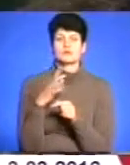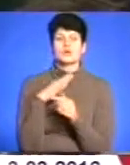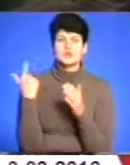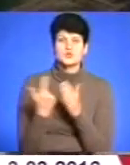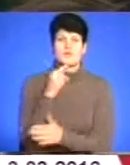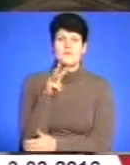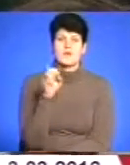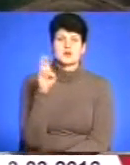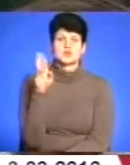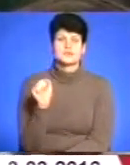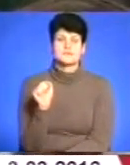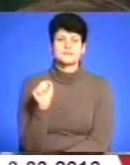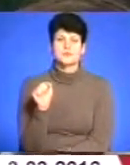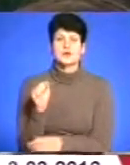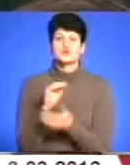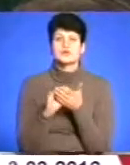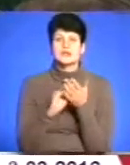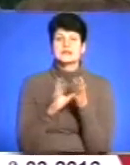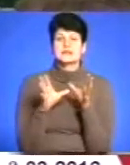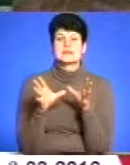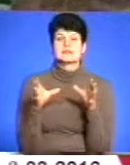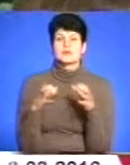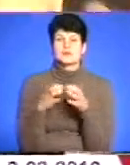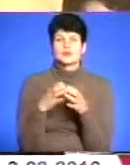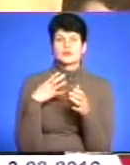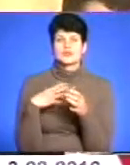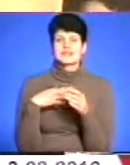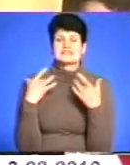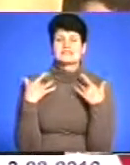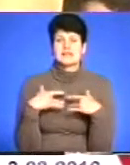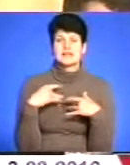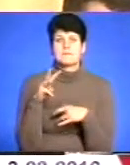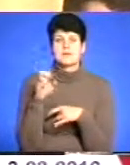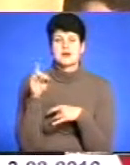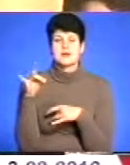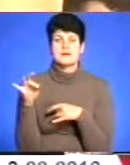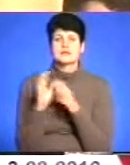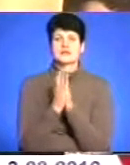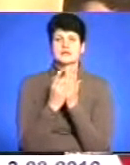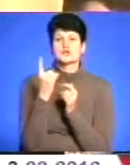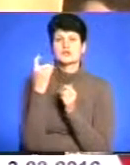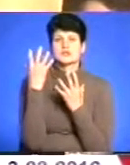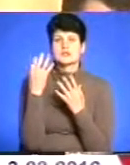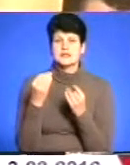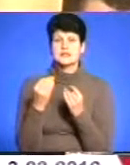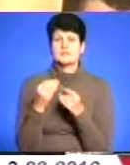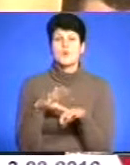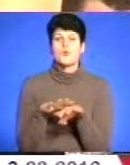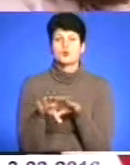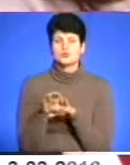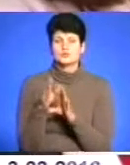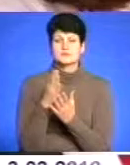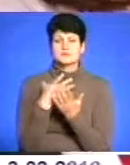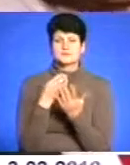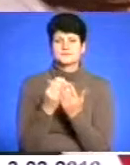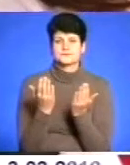Журналістська спільнота очікує звільнення Марії. А тим часом книга «100 днів полону» живе своїм життям, розповідає Валерій.